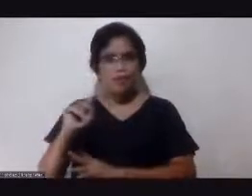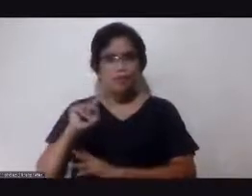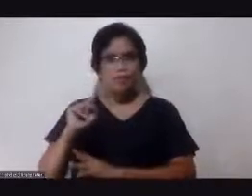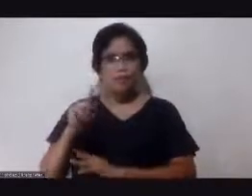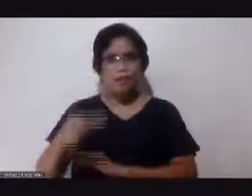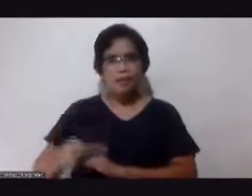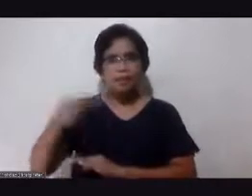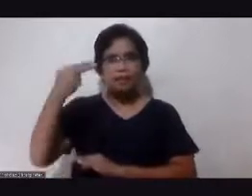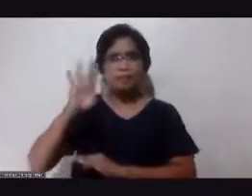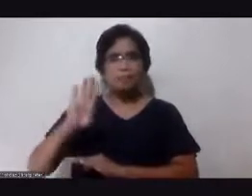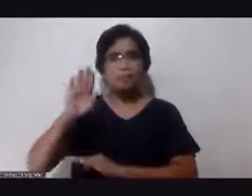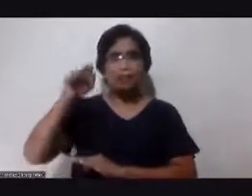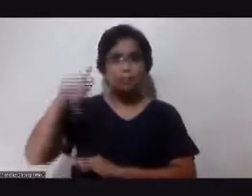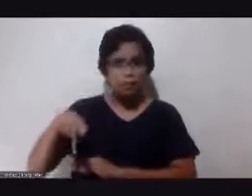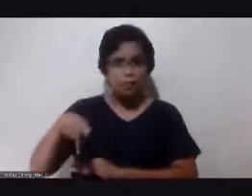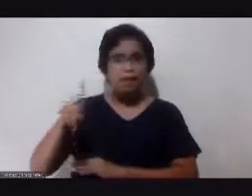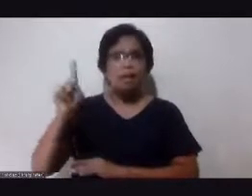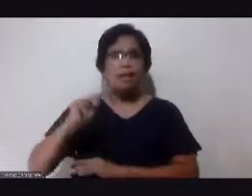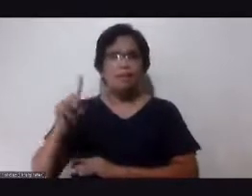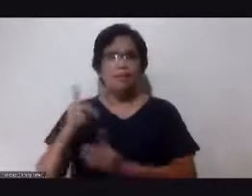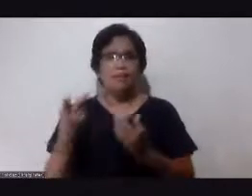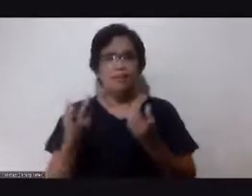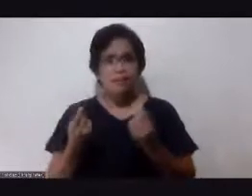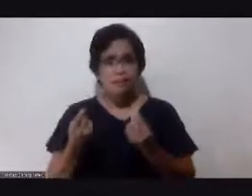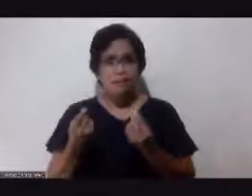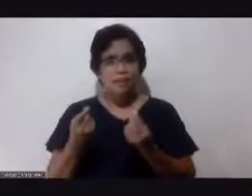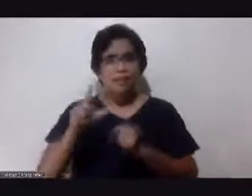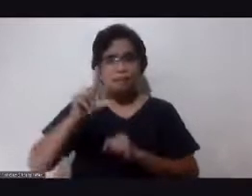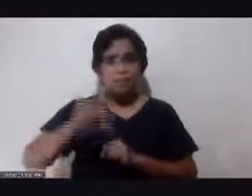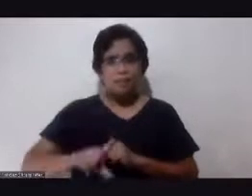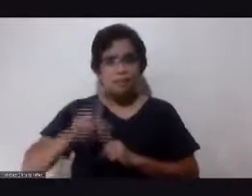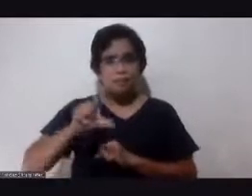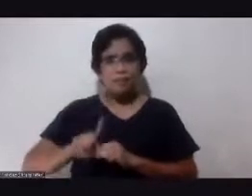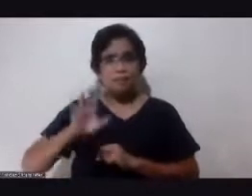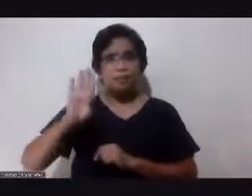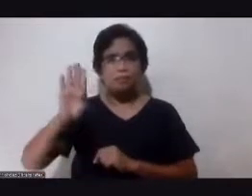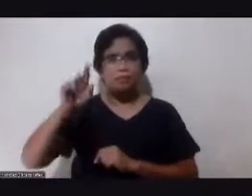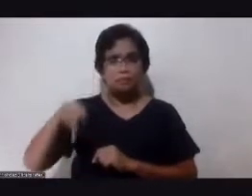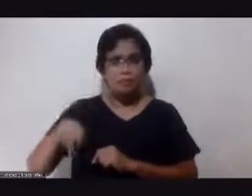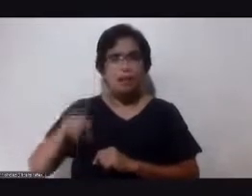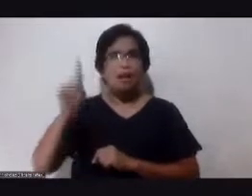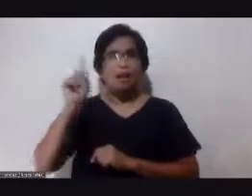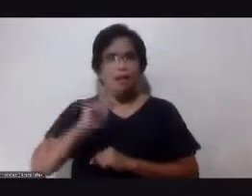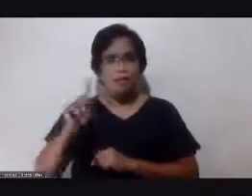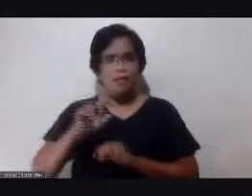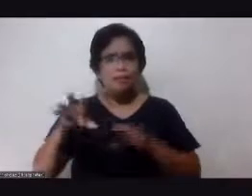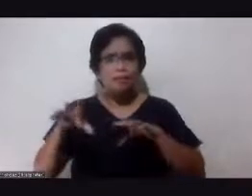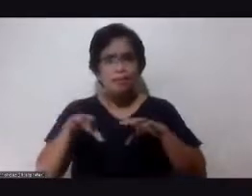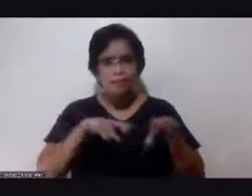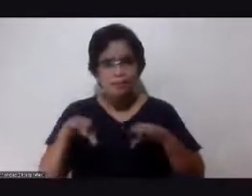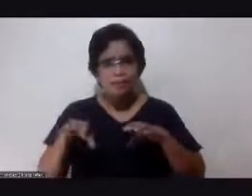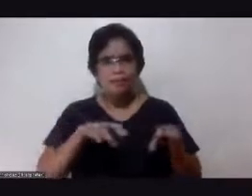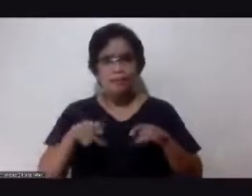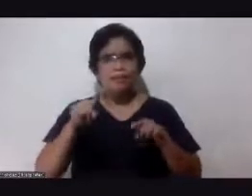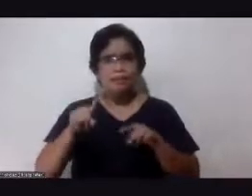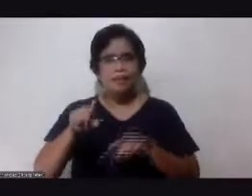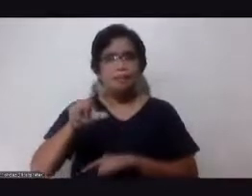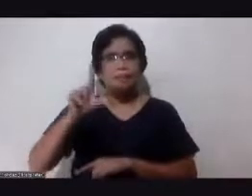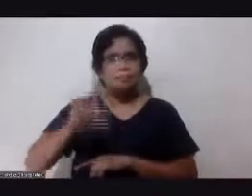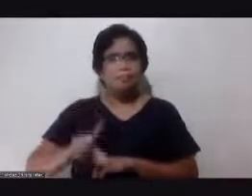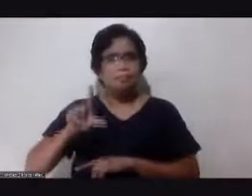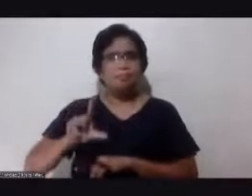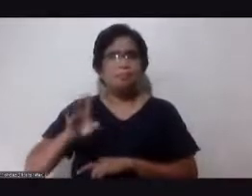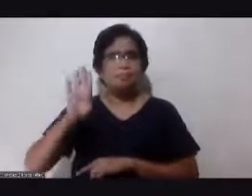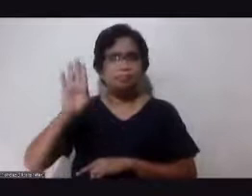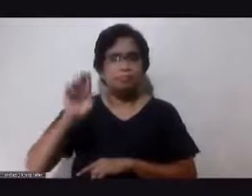Yeah. Anong ginagawa nyo na nakakapagpababa ng blood sugar nyo? Anong mga aktividad na nakakapagpababa ng blood